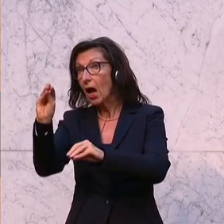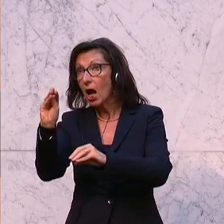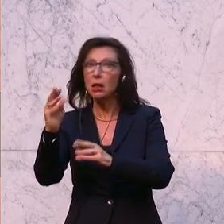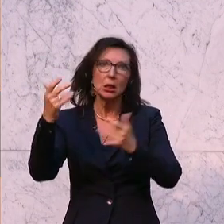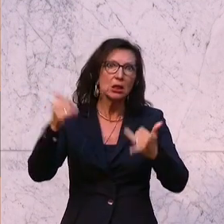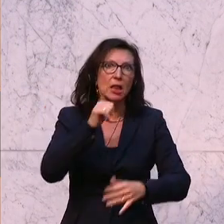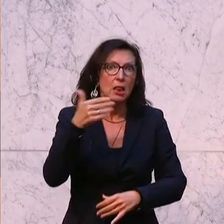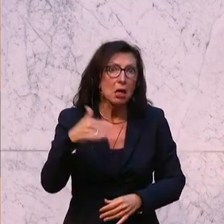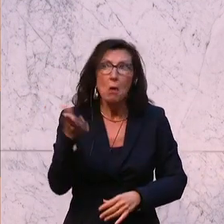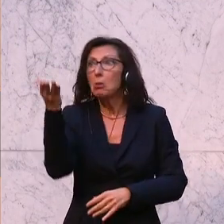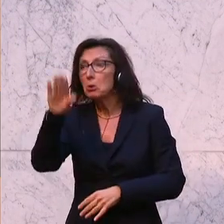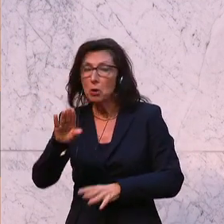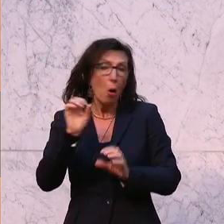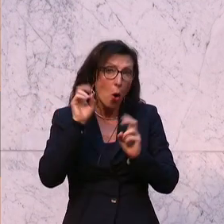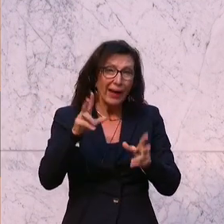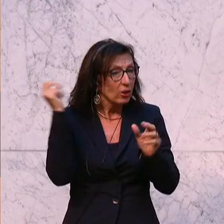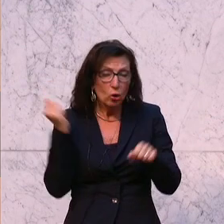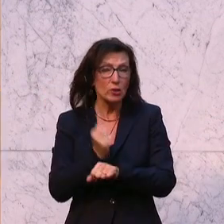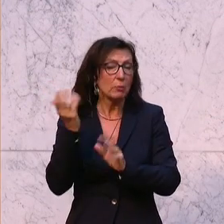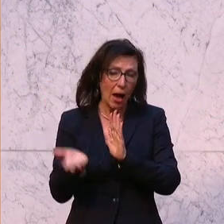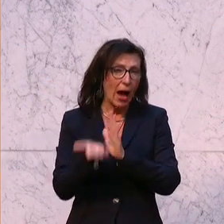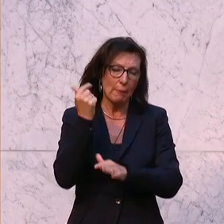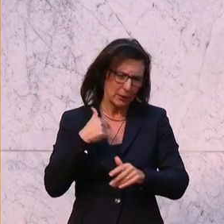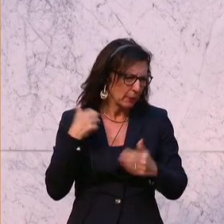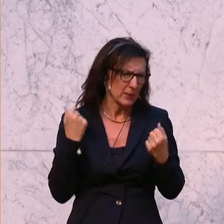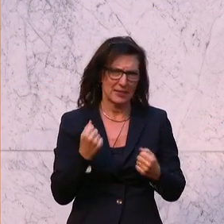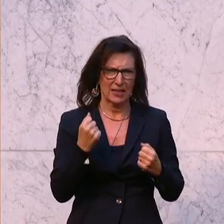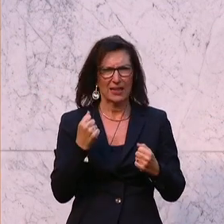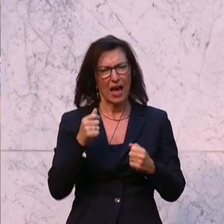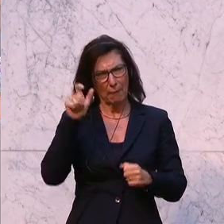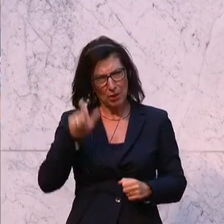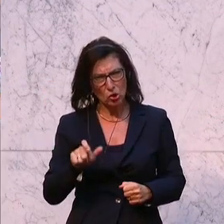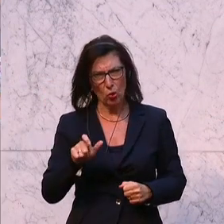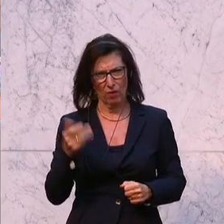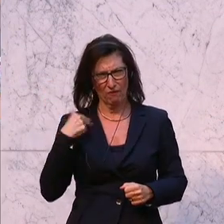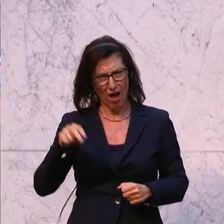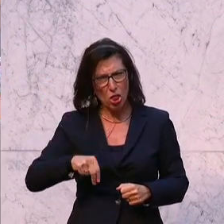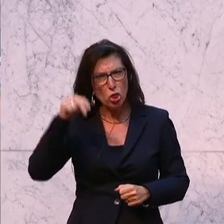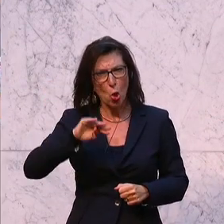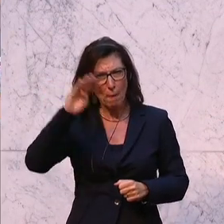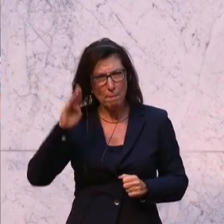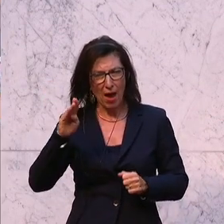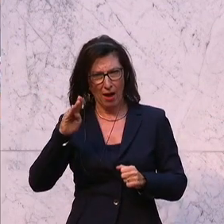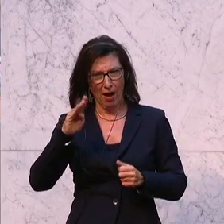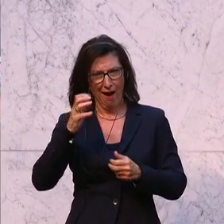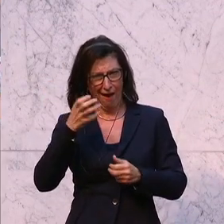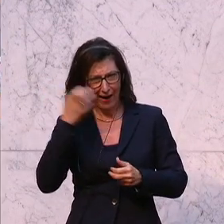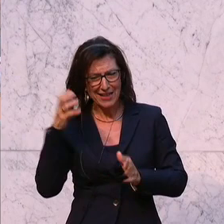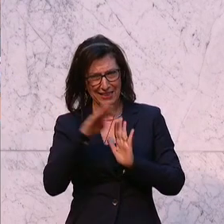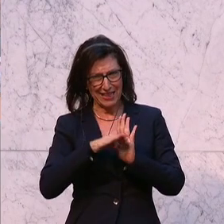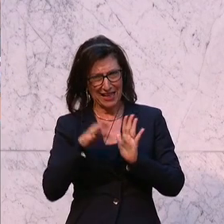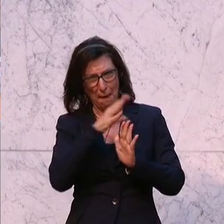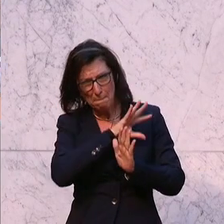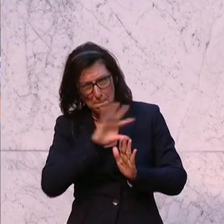wenn es posthum ist. Ich glaube und ich bin zutiefst davon überzeugt, dass ein Mensch, an den Nürnberger Rassengesetzen teilgenommen hat bei der